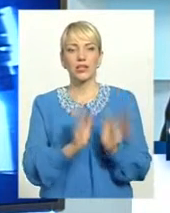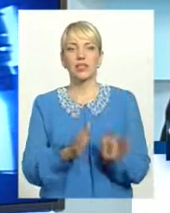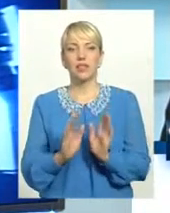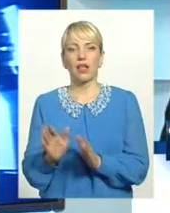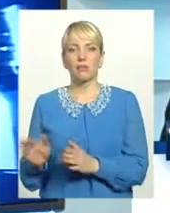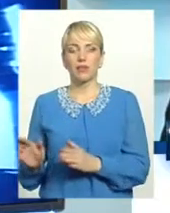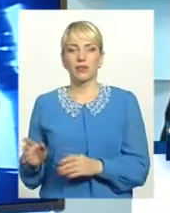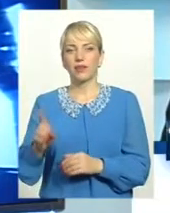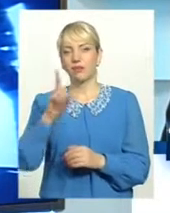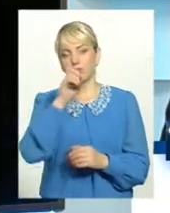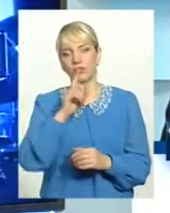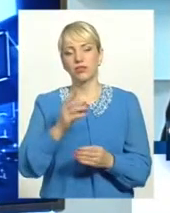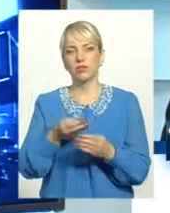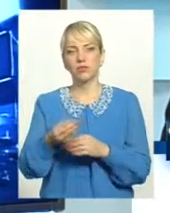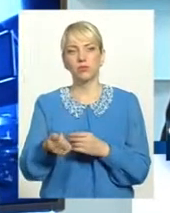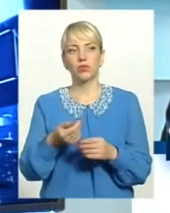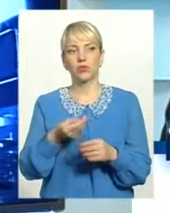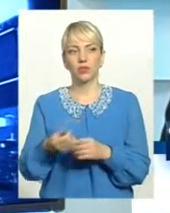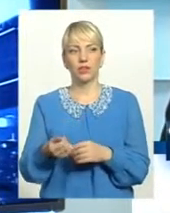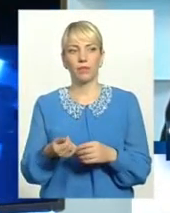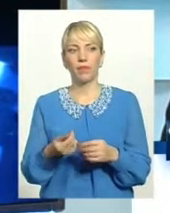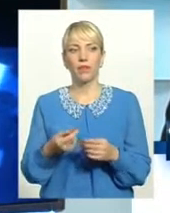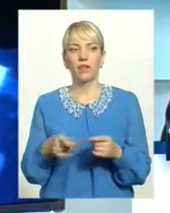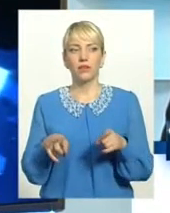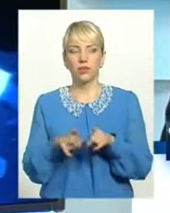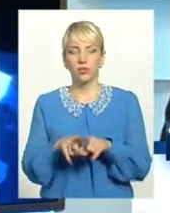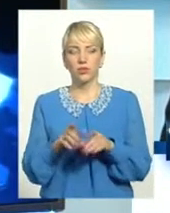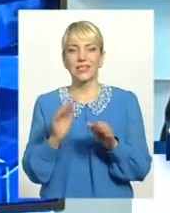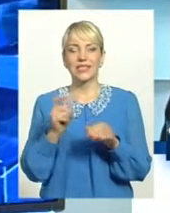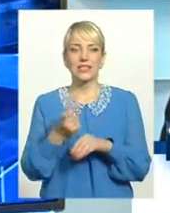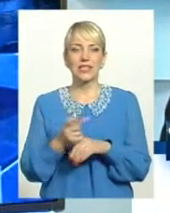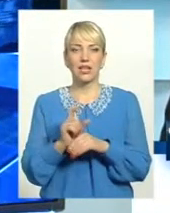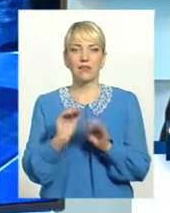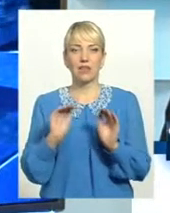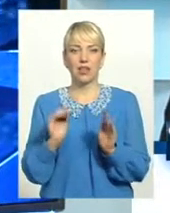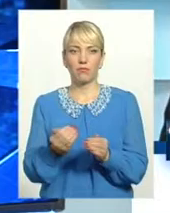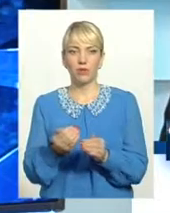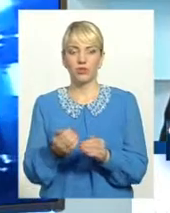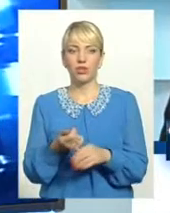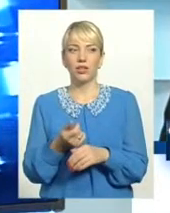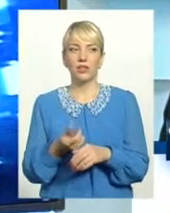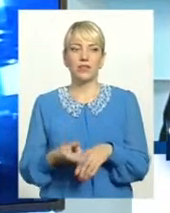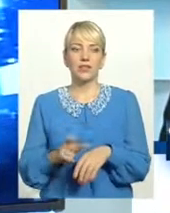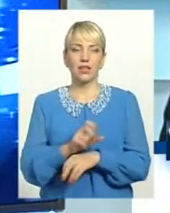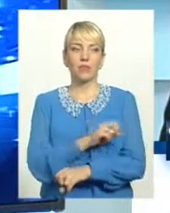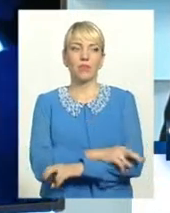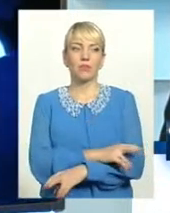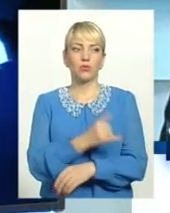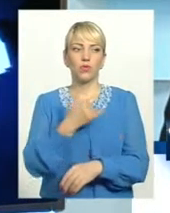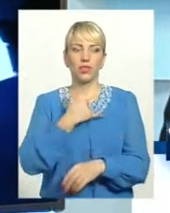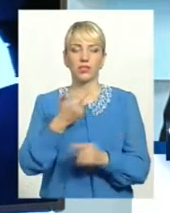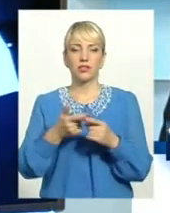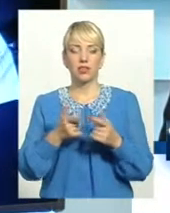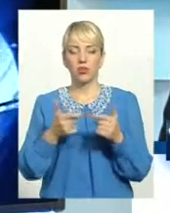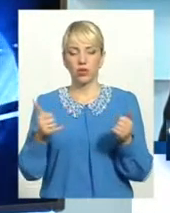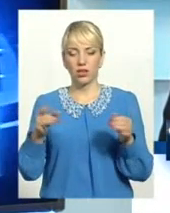місяць в місяць продовжується. Отак, залишатися самою нижчою. Фактично, найбідній в нас готельний і ресторанний